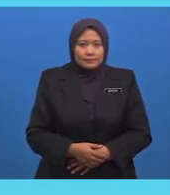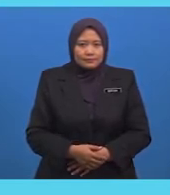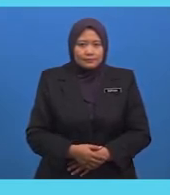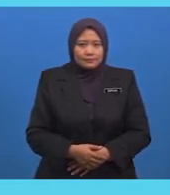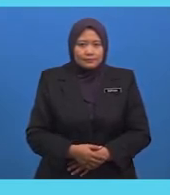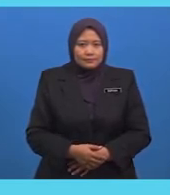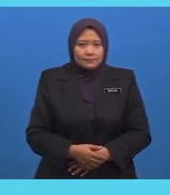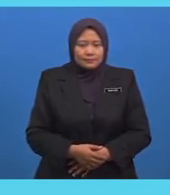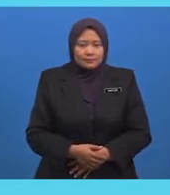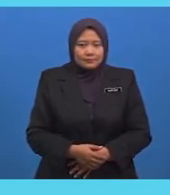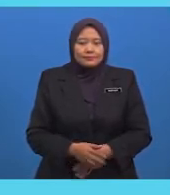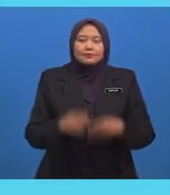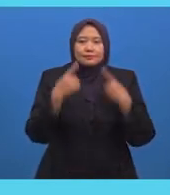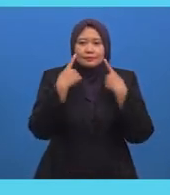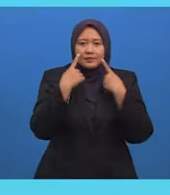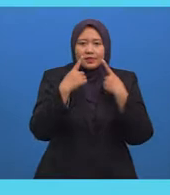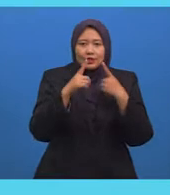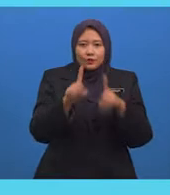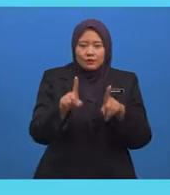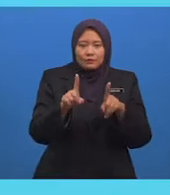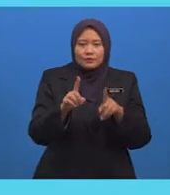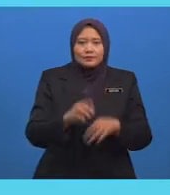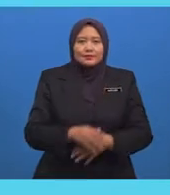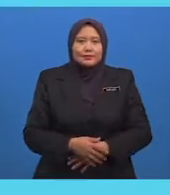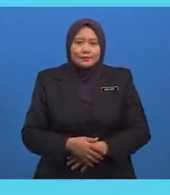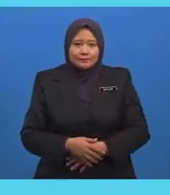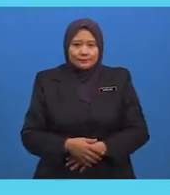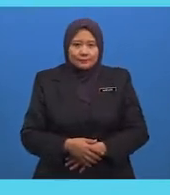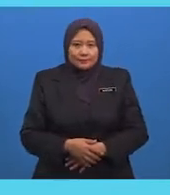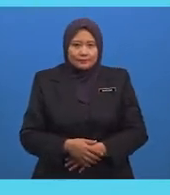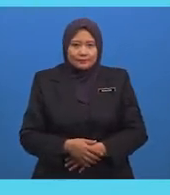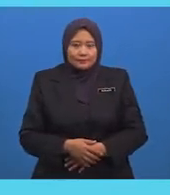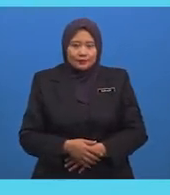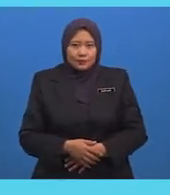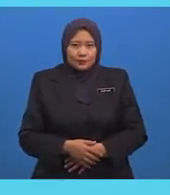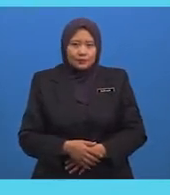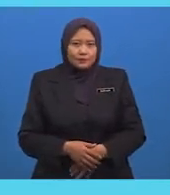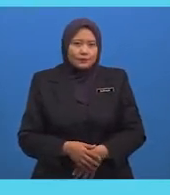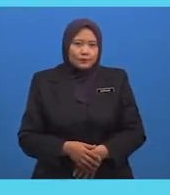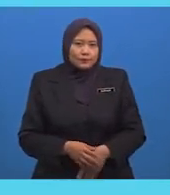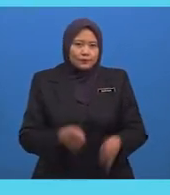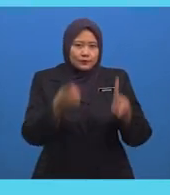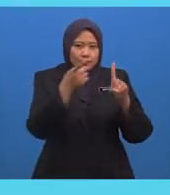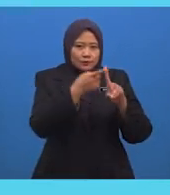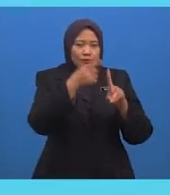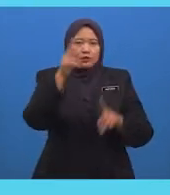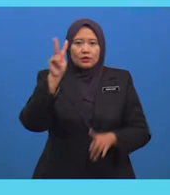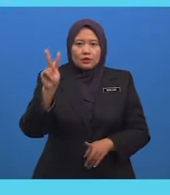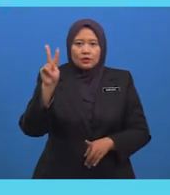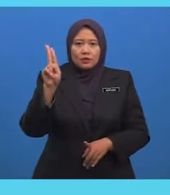Boleh Jawab Ya Yang Pertama Kutak